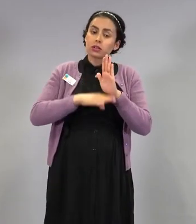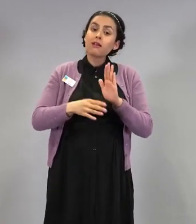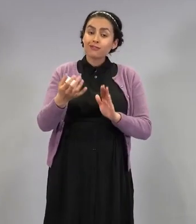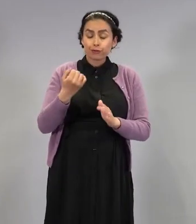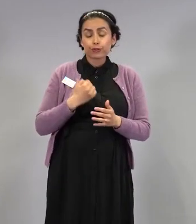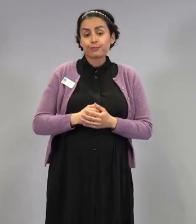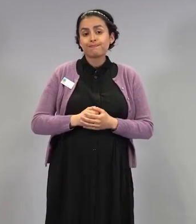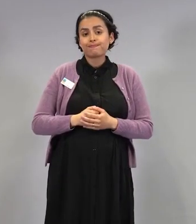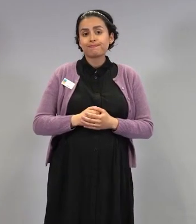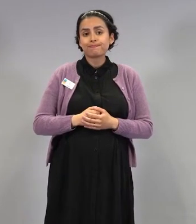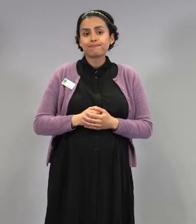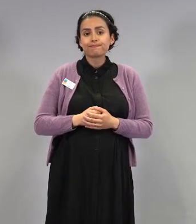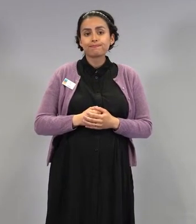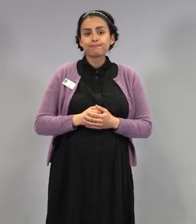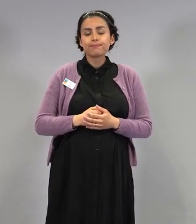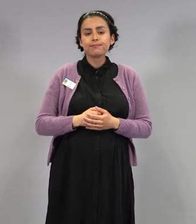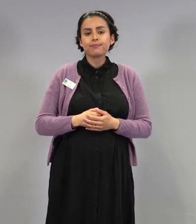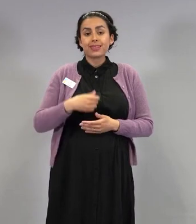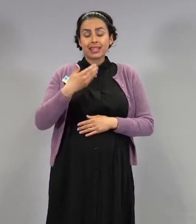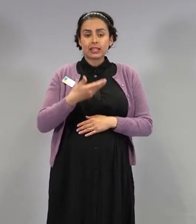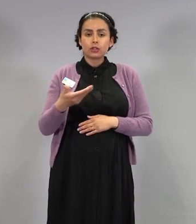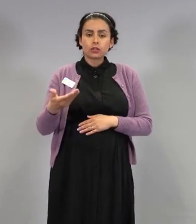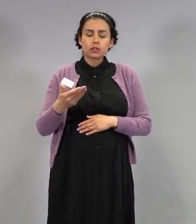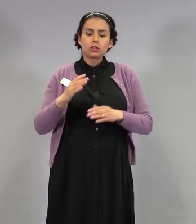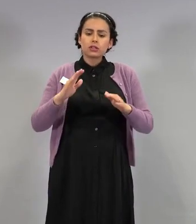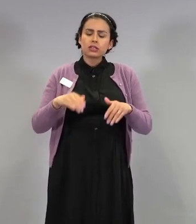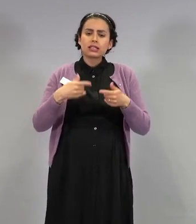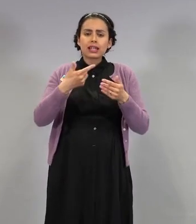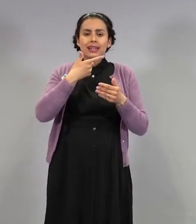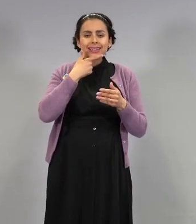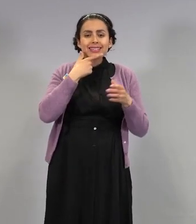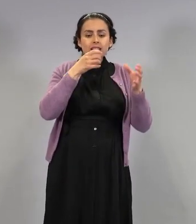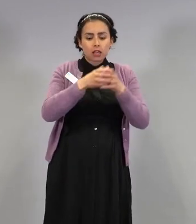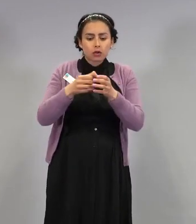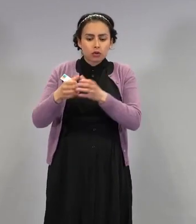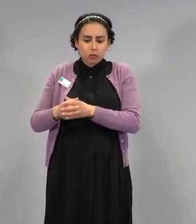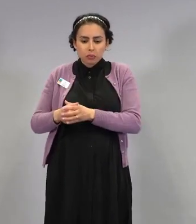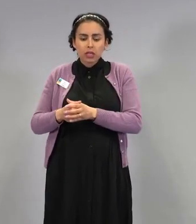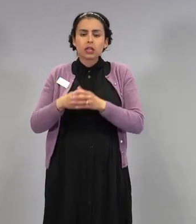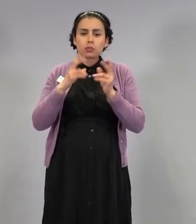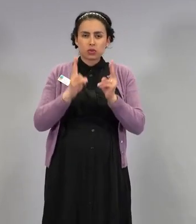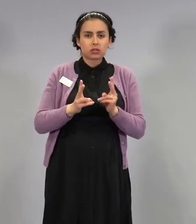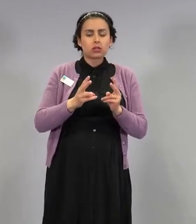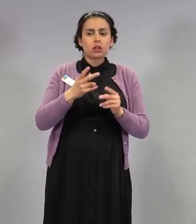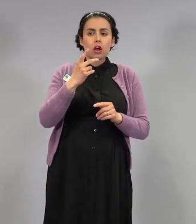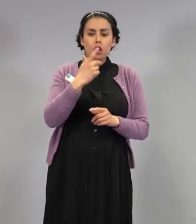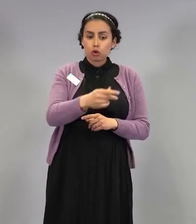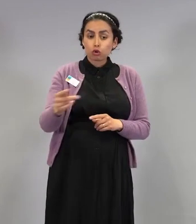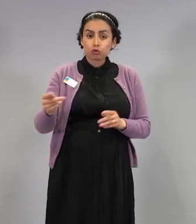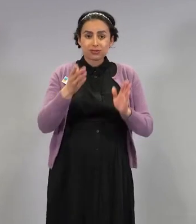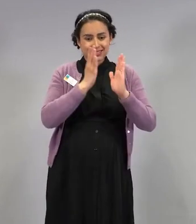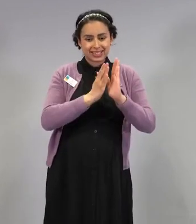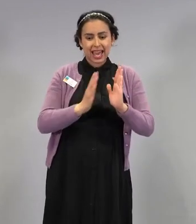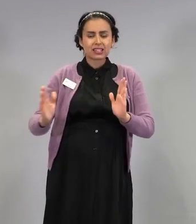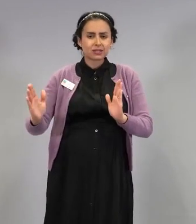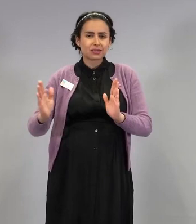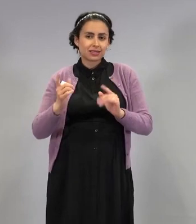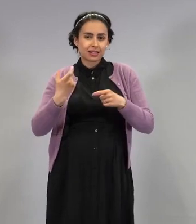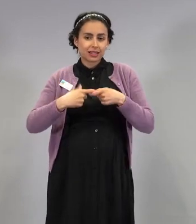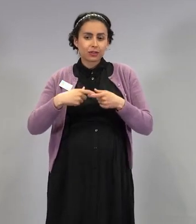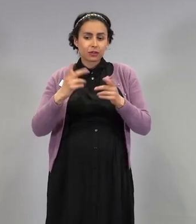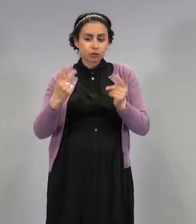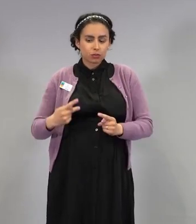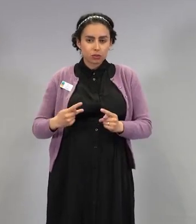Kiitos. Sitten kysymyksiä liittyen näihin riskiryhmiin ja rokotusjärjestykseen. Edellisessä THL